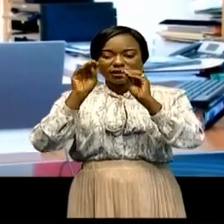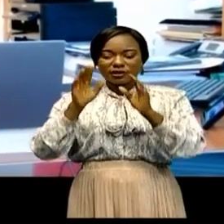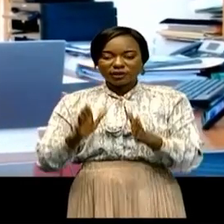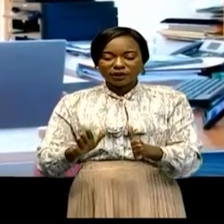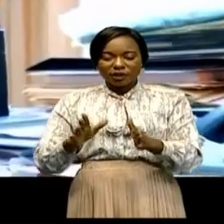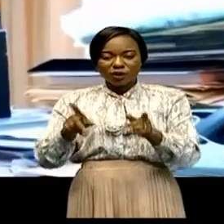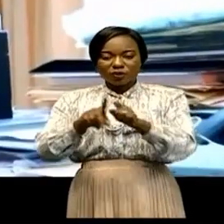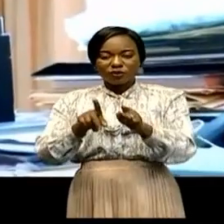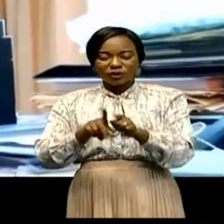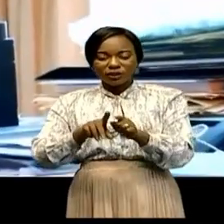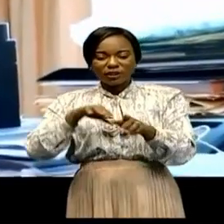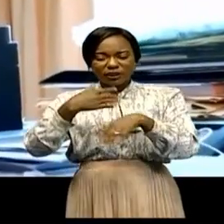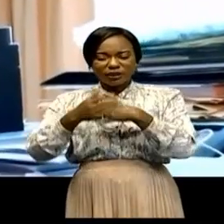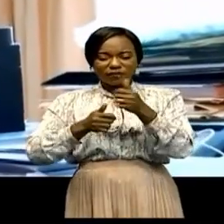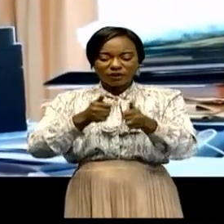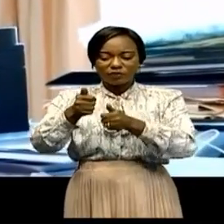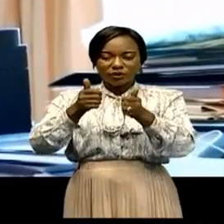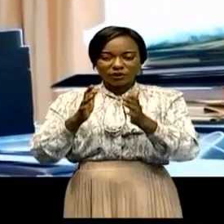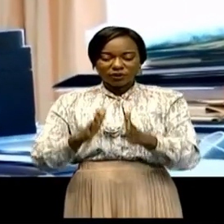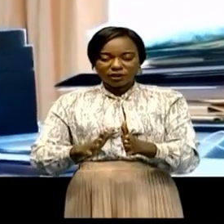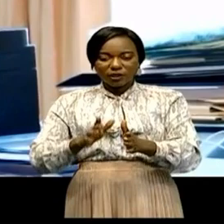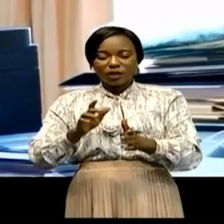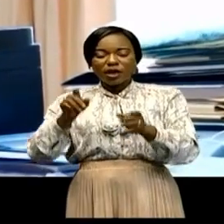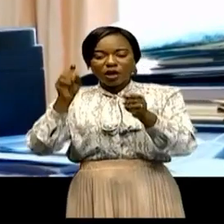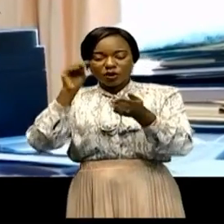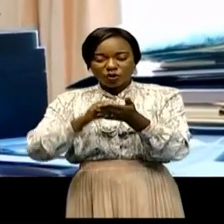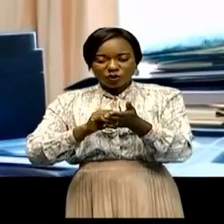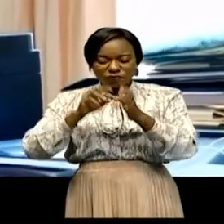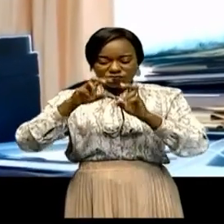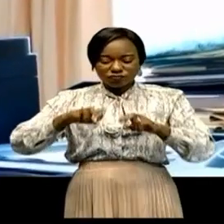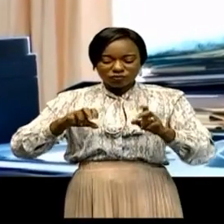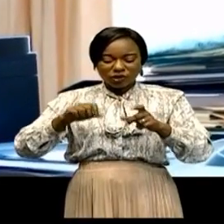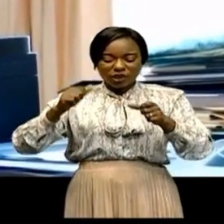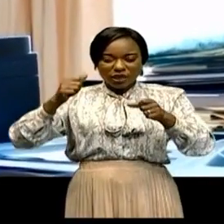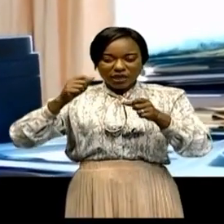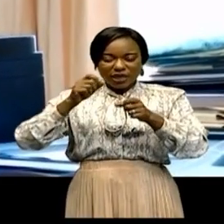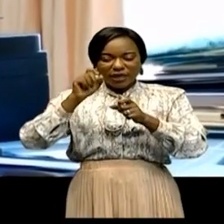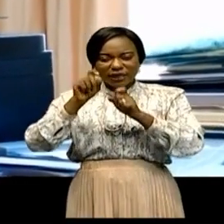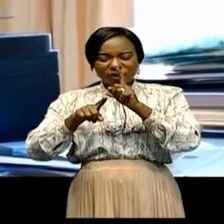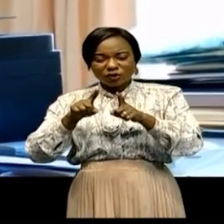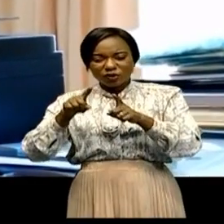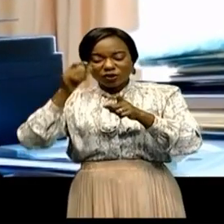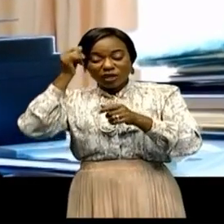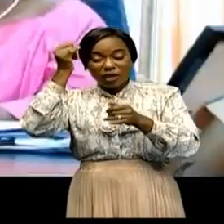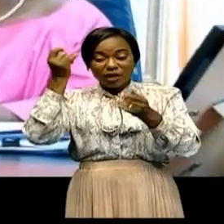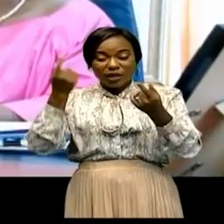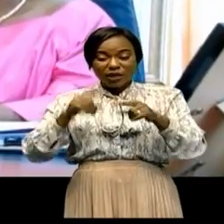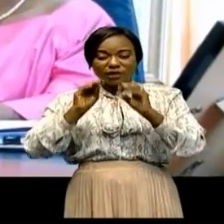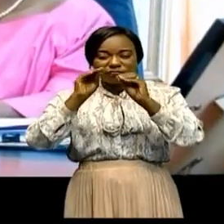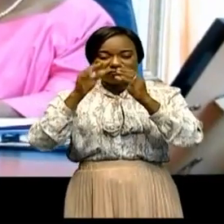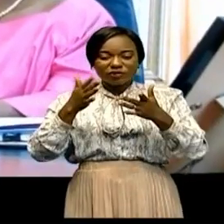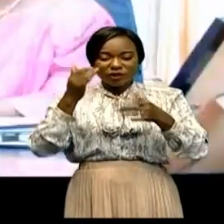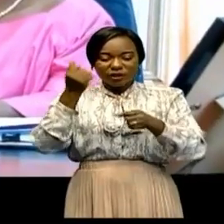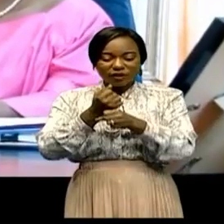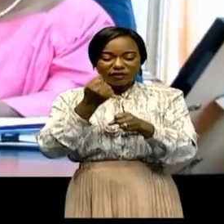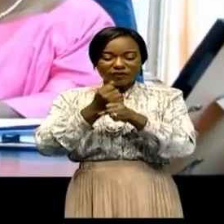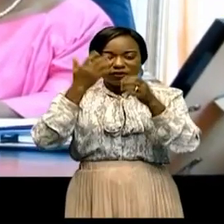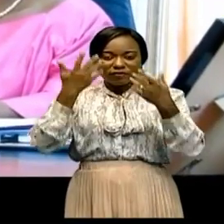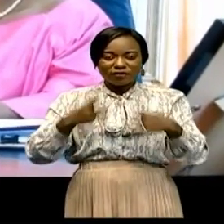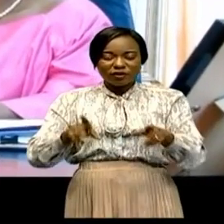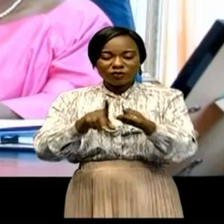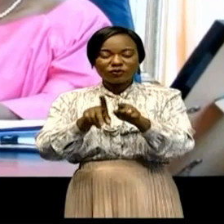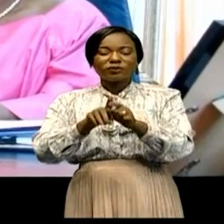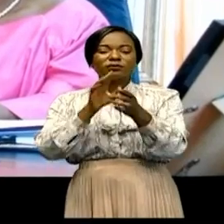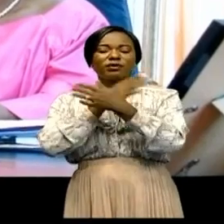administratif. D'examiner les questions liées à la carrière de l'enseignant. Des débattres de questions liées à leur retraite.